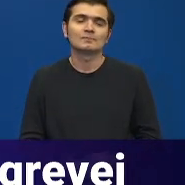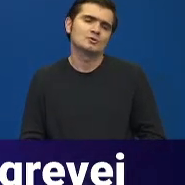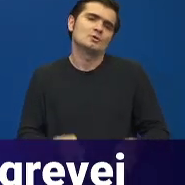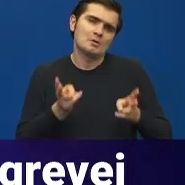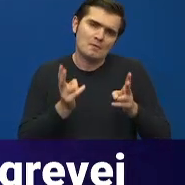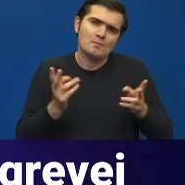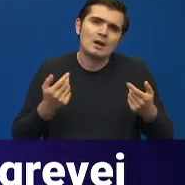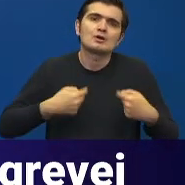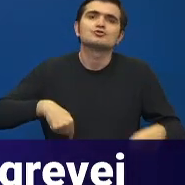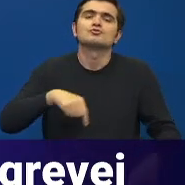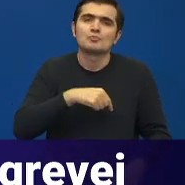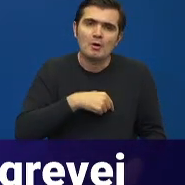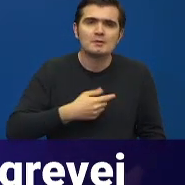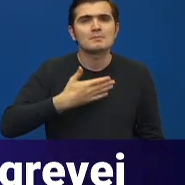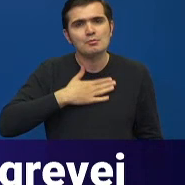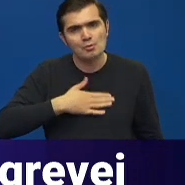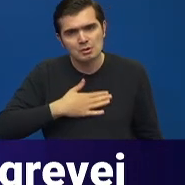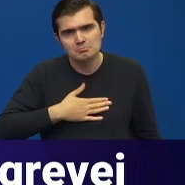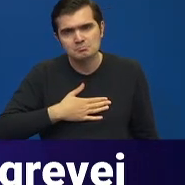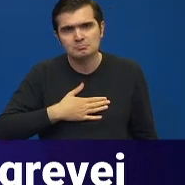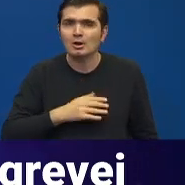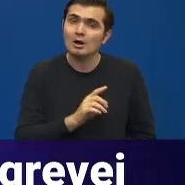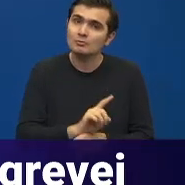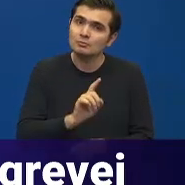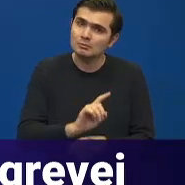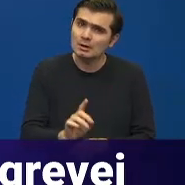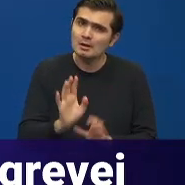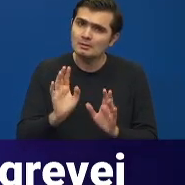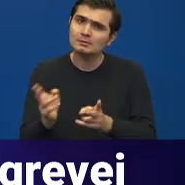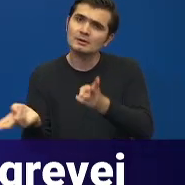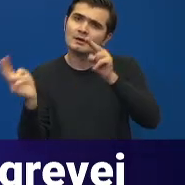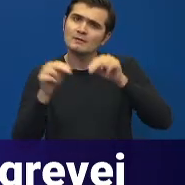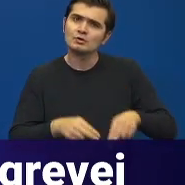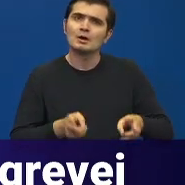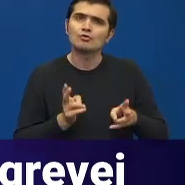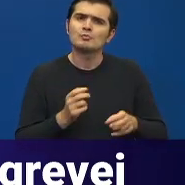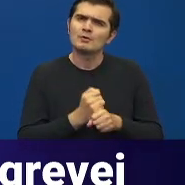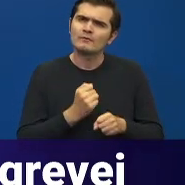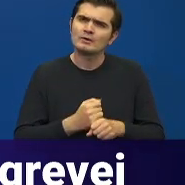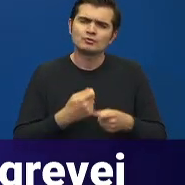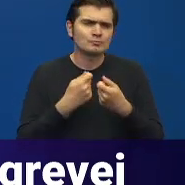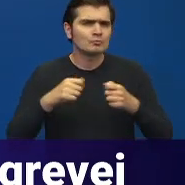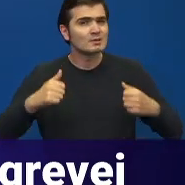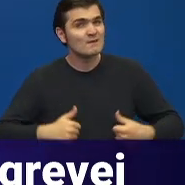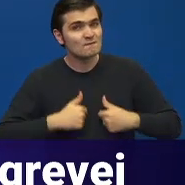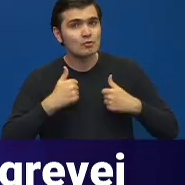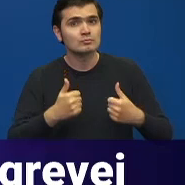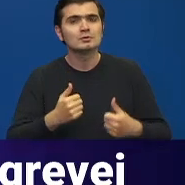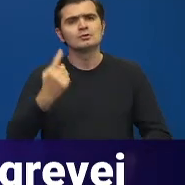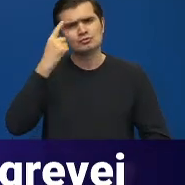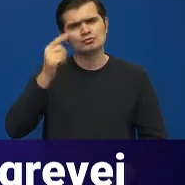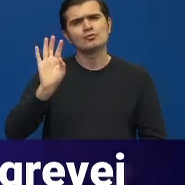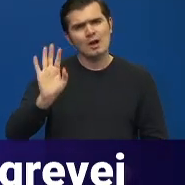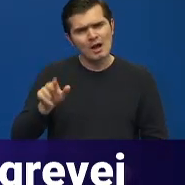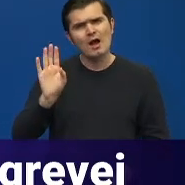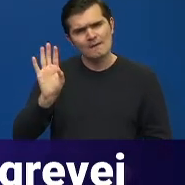Evident, și noi ne dorim ca lucrurile să revină la normal, facem toate eforturile în acest sens. Știu că a